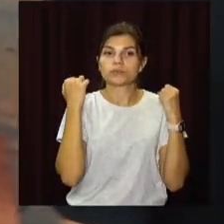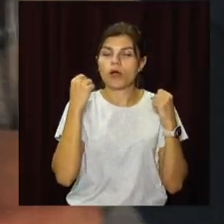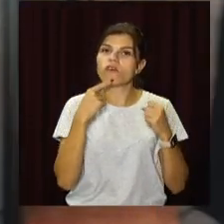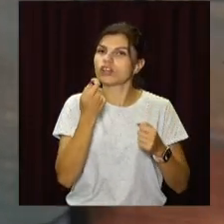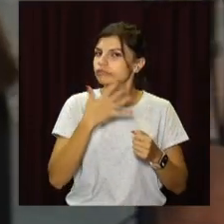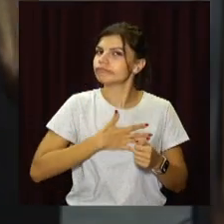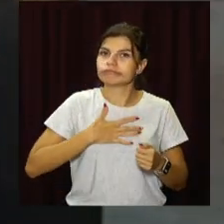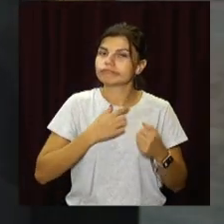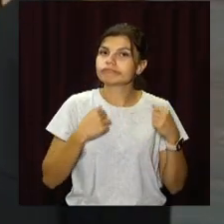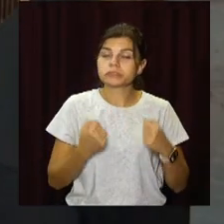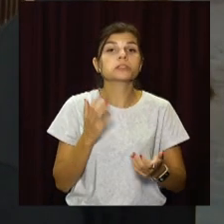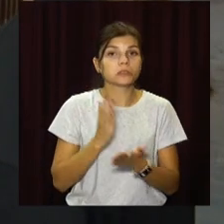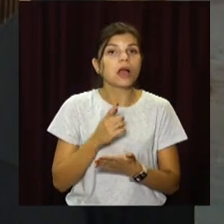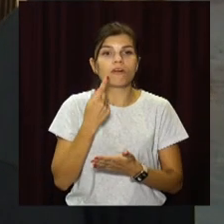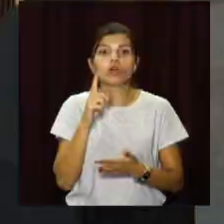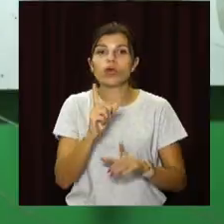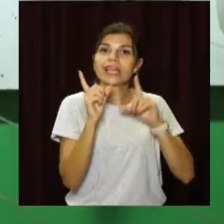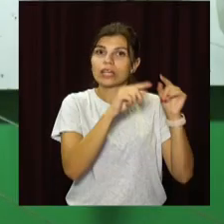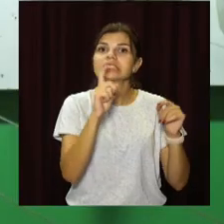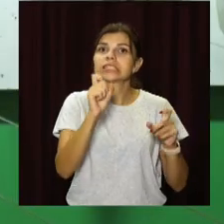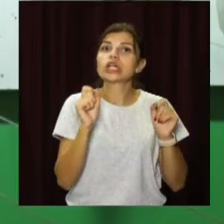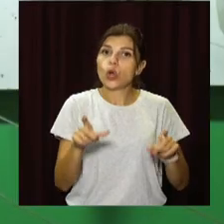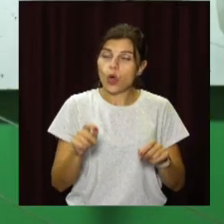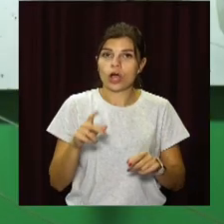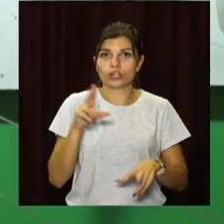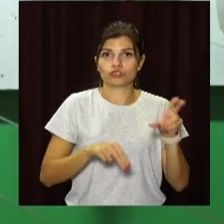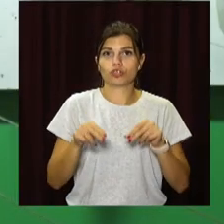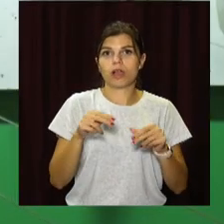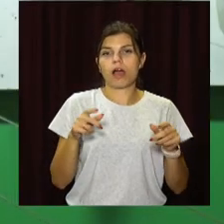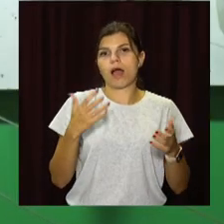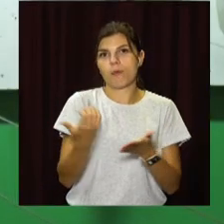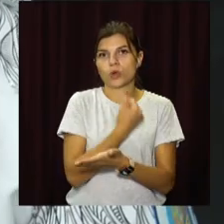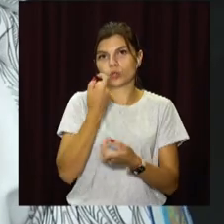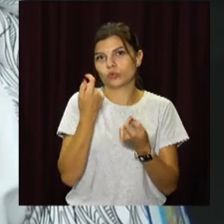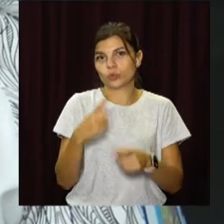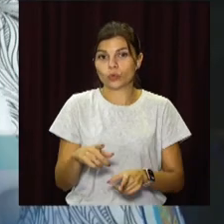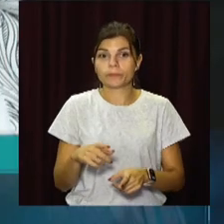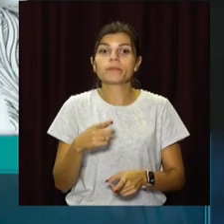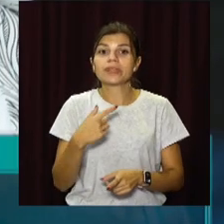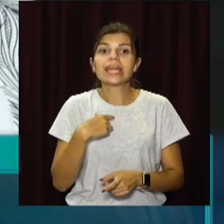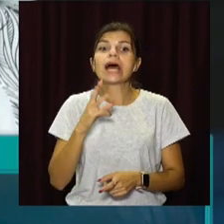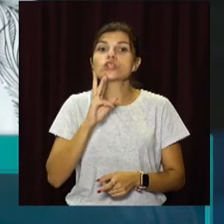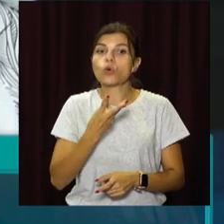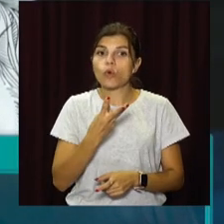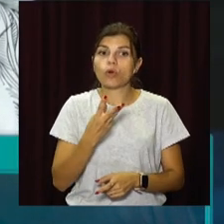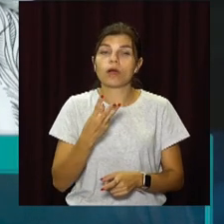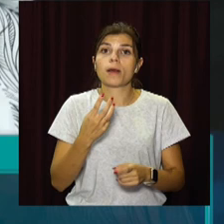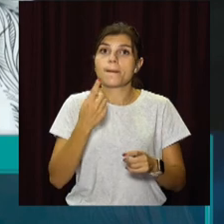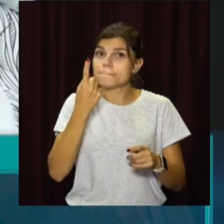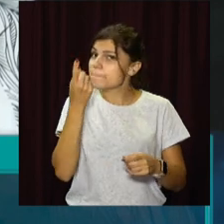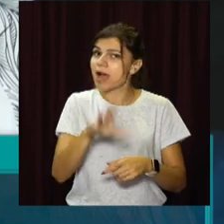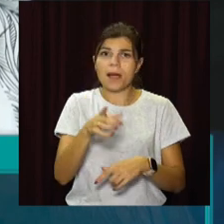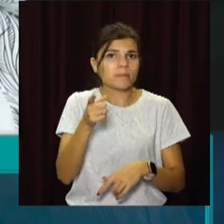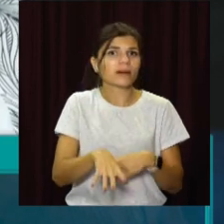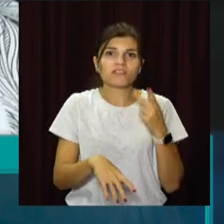розчарований. Зізнається, їхав туди за золотом. На такі сорівнювання я три роки підряд першим становився,